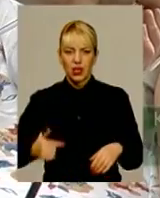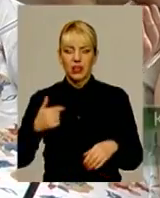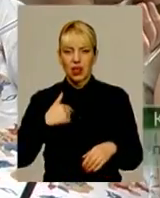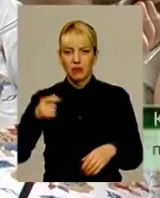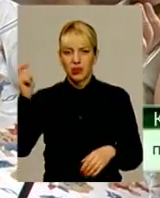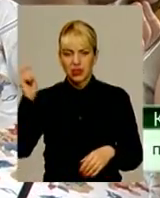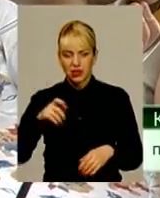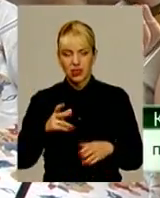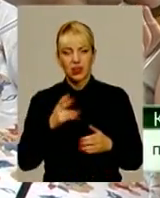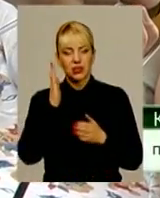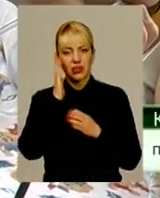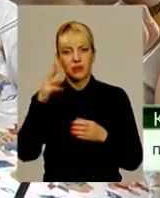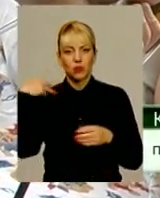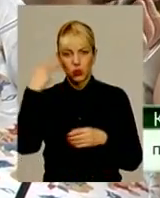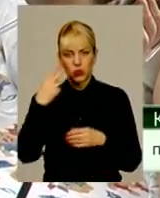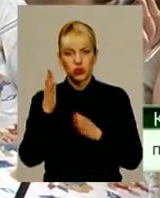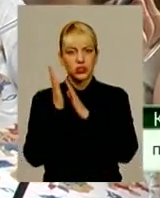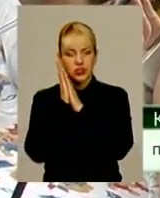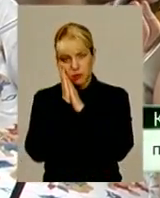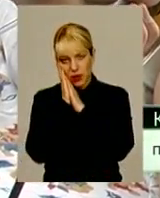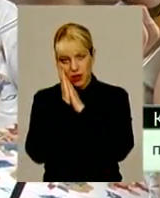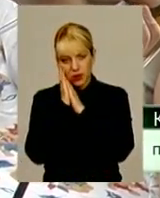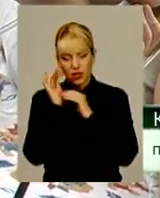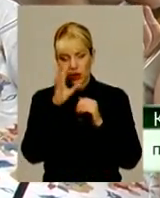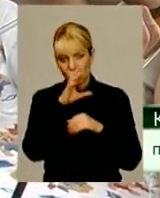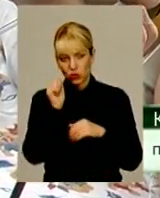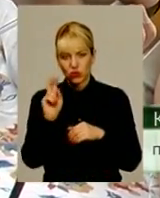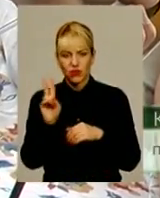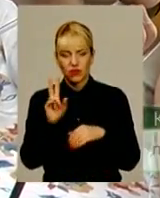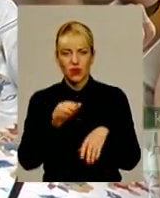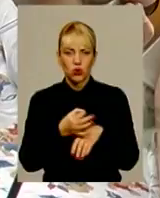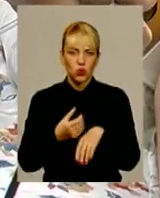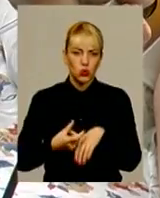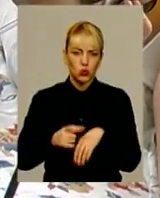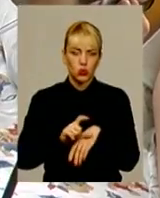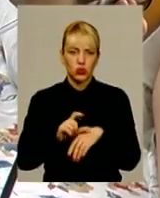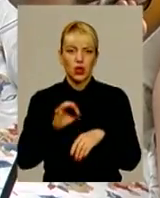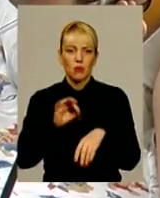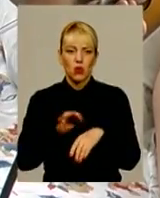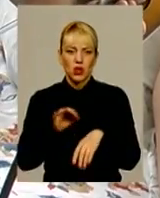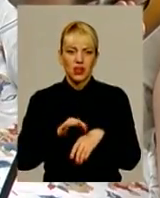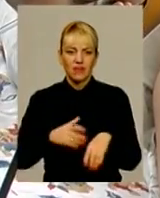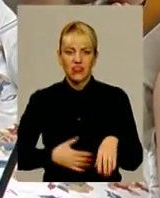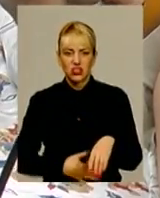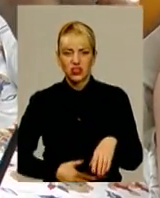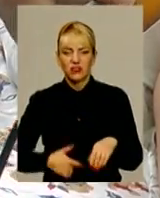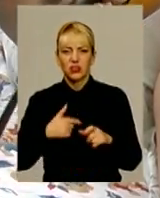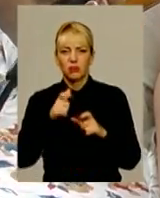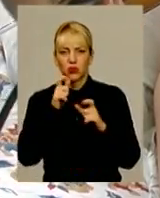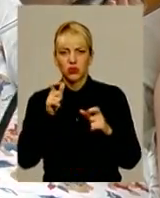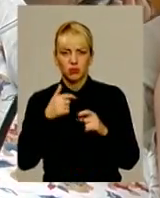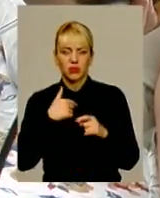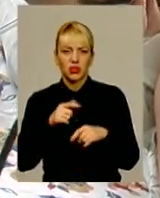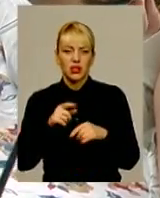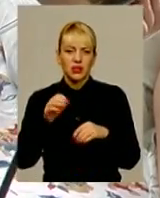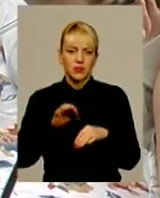спати, прийняла душ, лягла спати, і в 2 часу ночі вона дуже почала боліти живіт. Я почала будити бабушку з дедушкою,